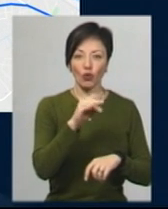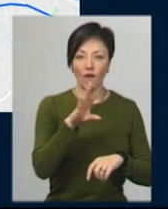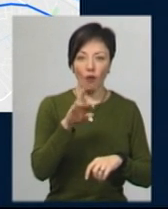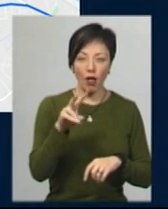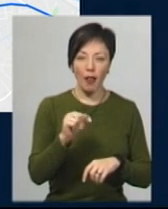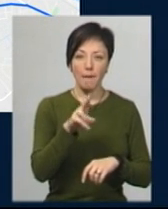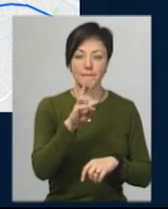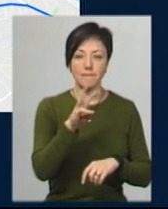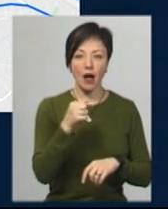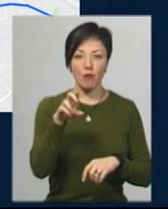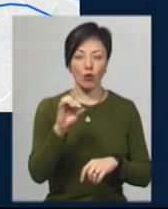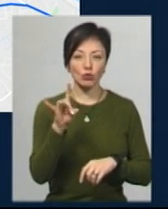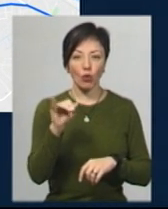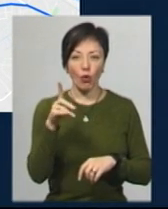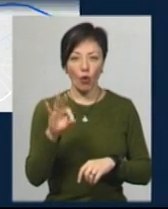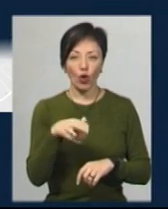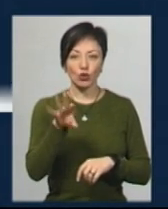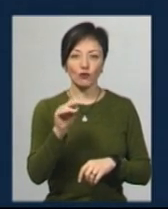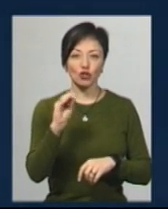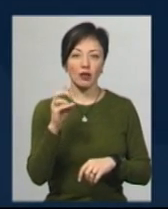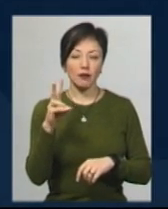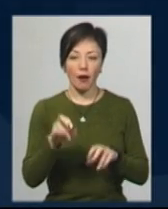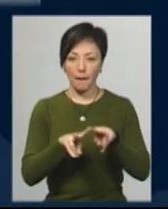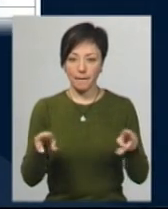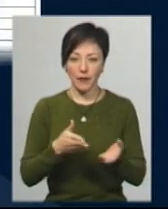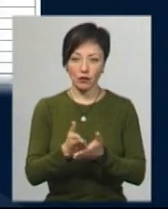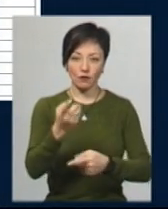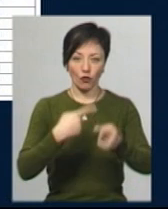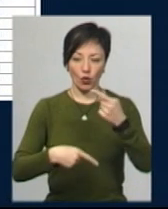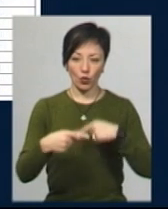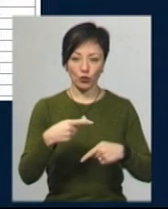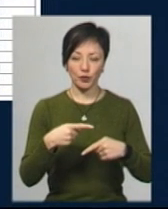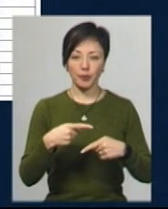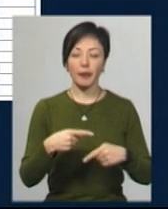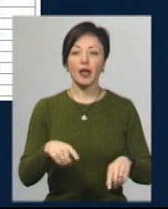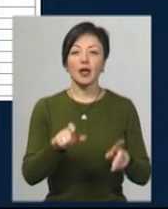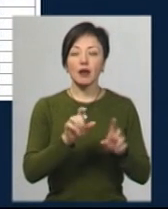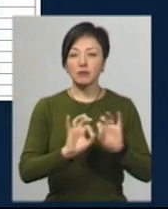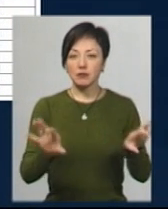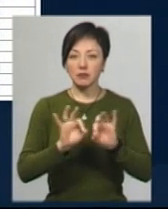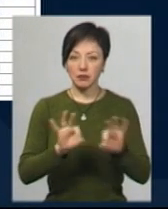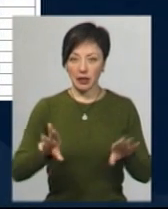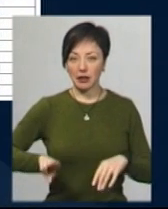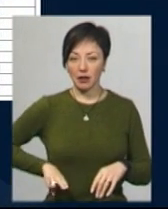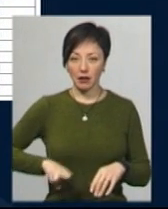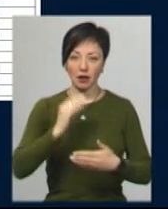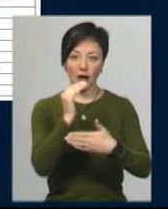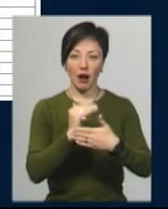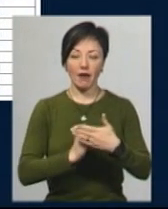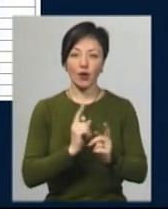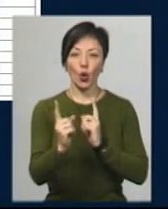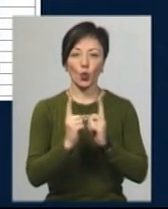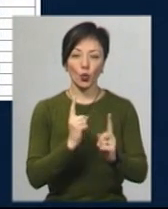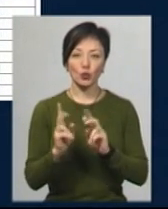Майборського, Гарнізоній та Довженка. Та за таким самим маршрутом у зворотньому напрямку. За словами Віктора Паламарчука, графік руху